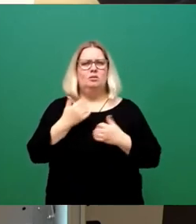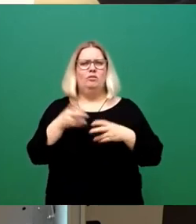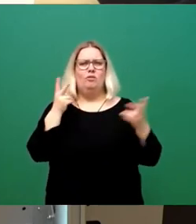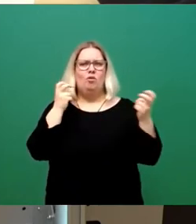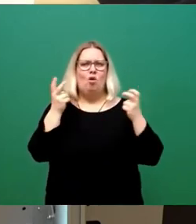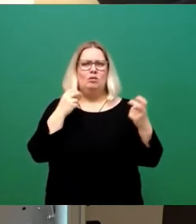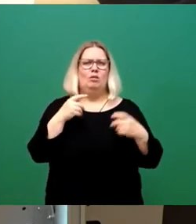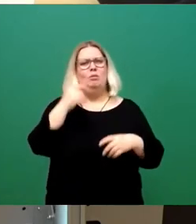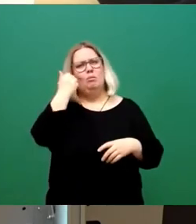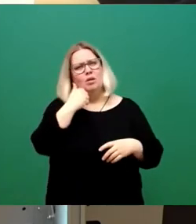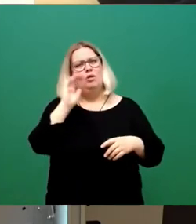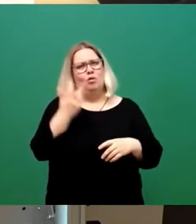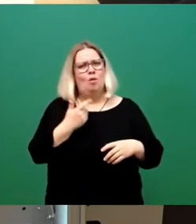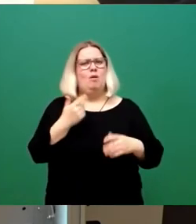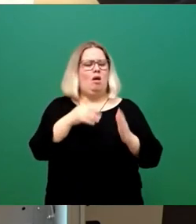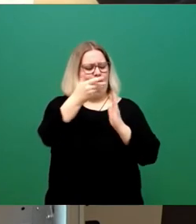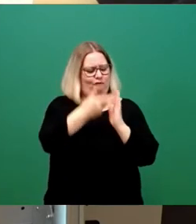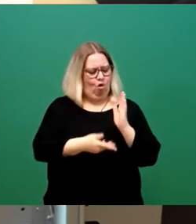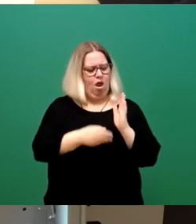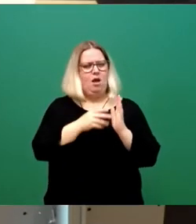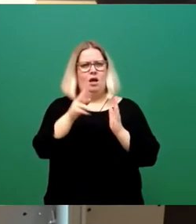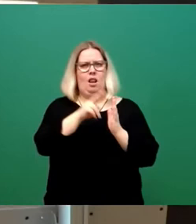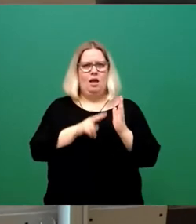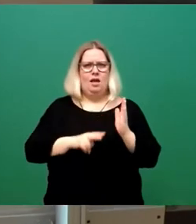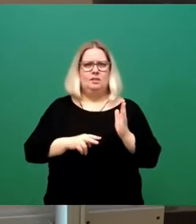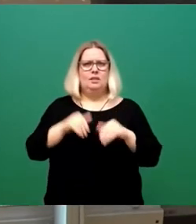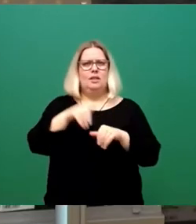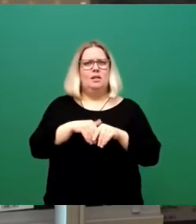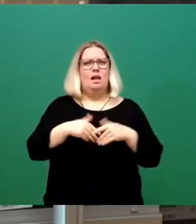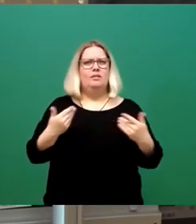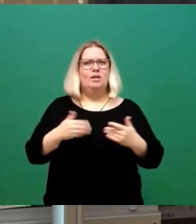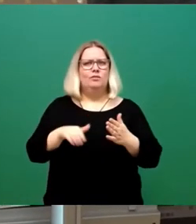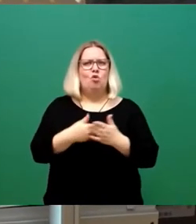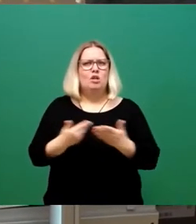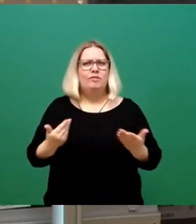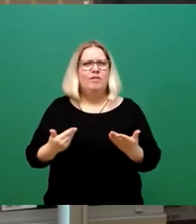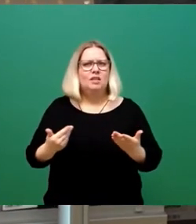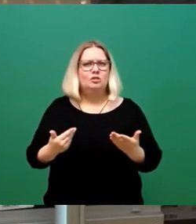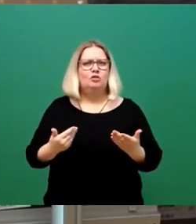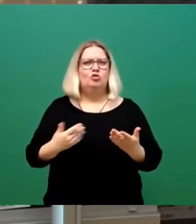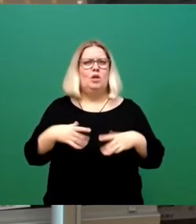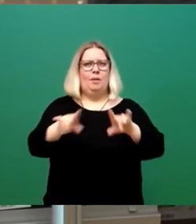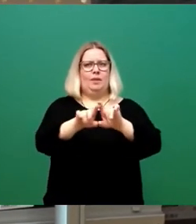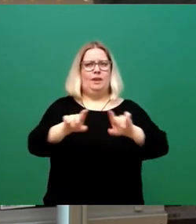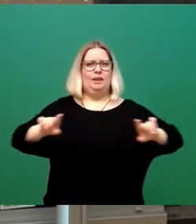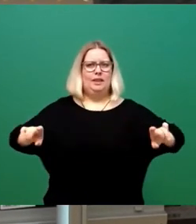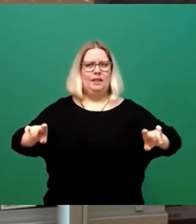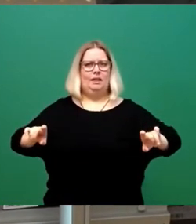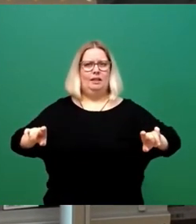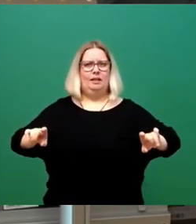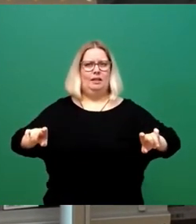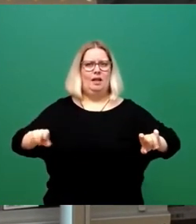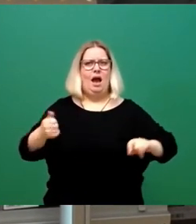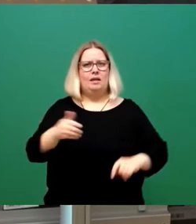doch bitte noch mal in der Vorlage, was jetzt hier zum Beschluss steht, was der Oberbürgermeister vorgeschlagen hat, schon am Titel mindestens mal eines Geschäftsbereiches, jetzt